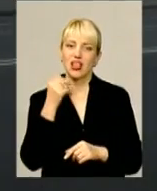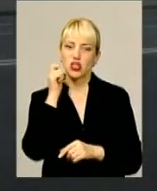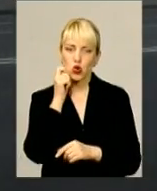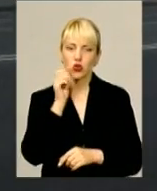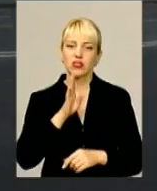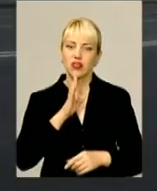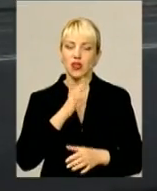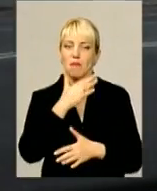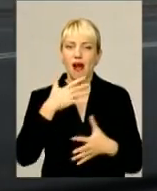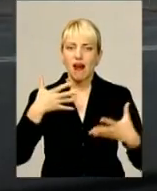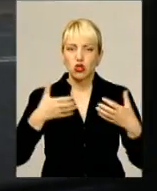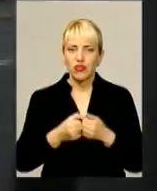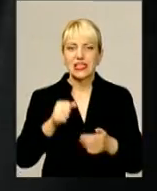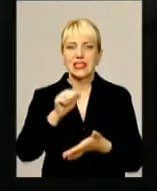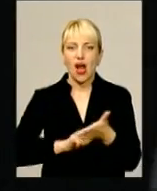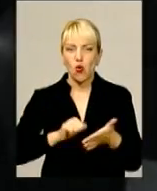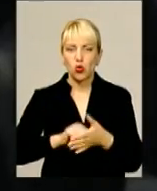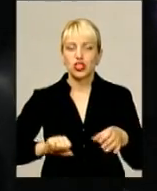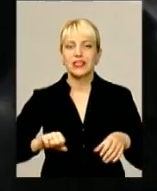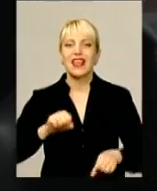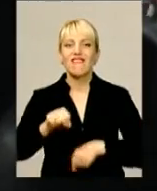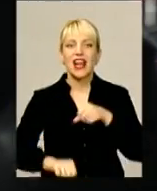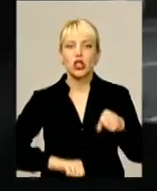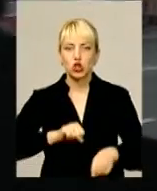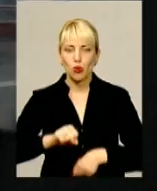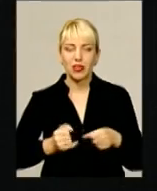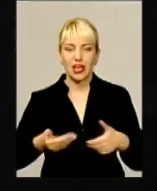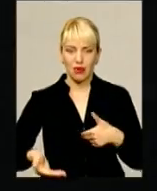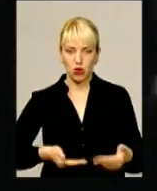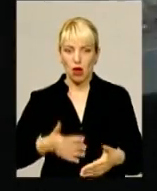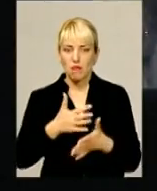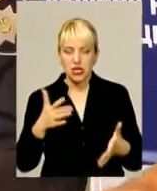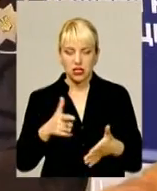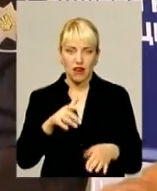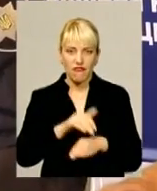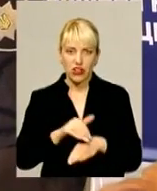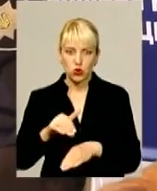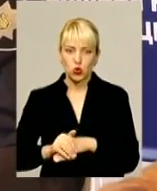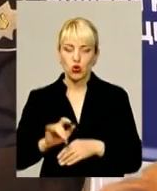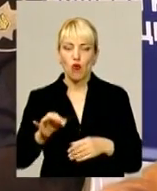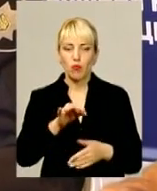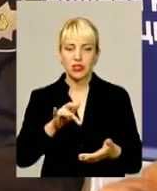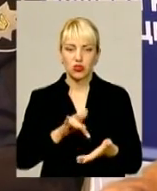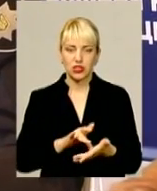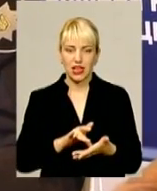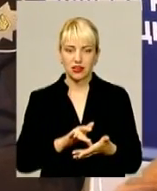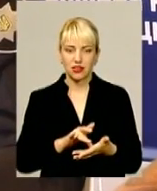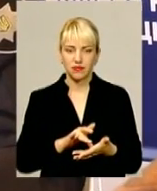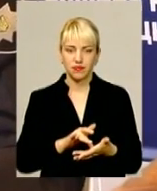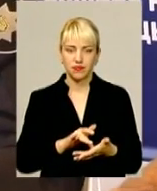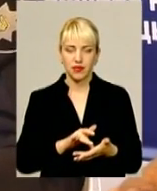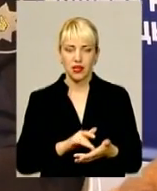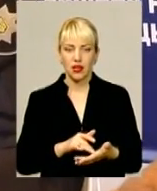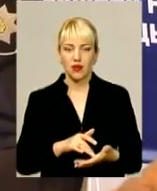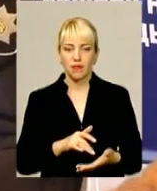аварій стається за участю велосипедистів та пішоходів. Більшість з них фіксують в обласному центрі. З велосипедистами два, по пішоходах п'ять.